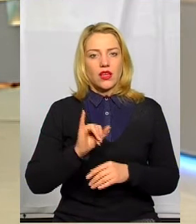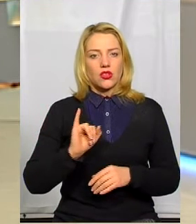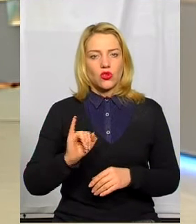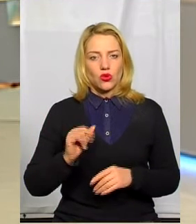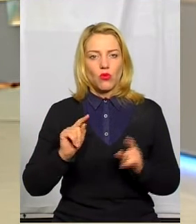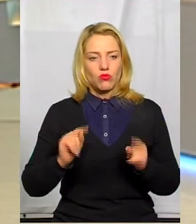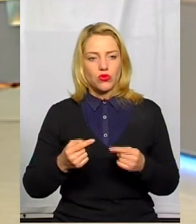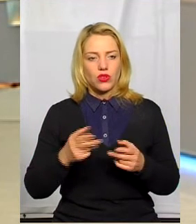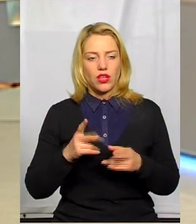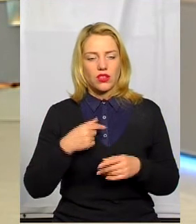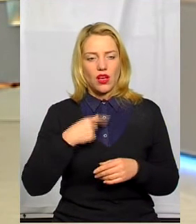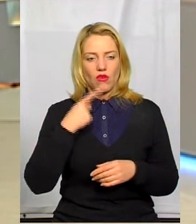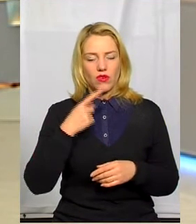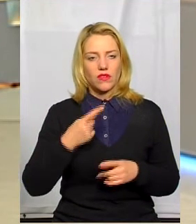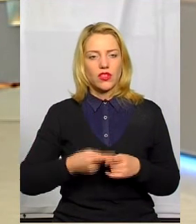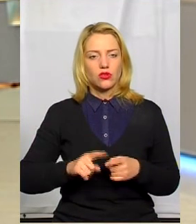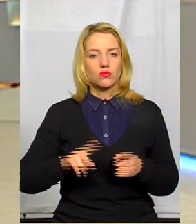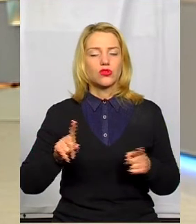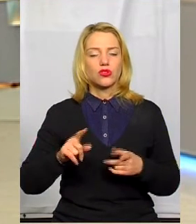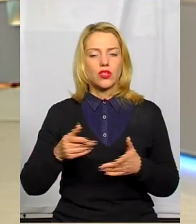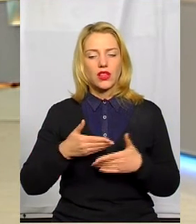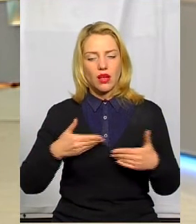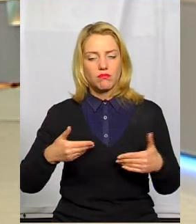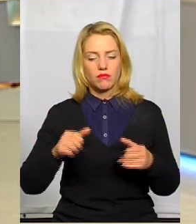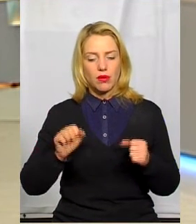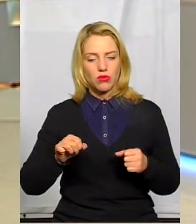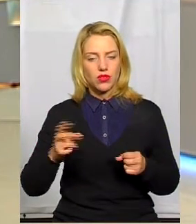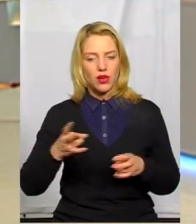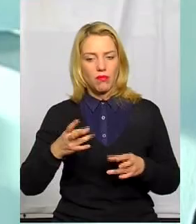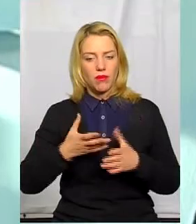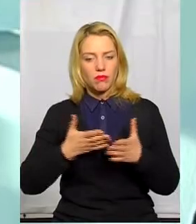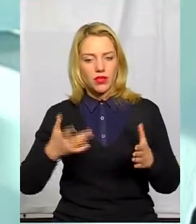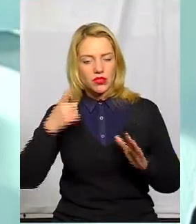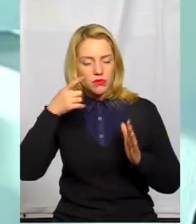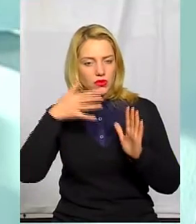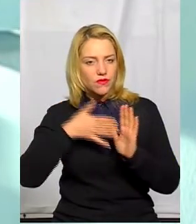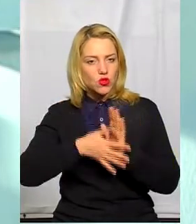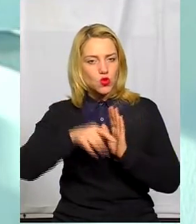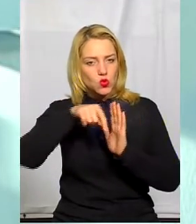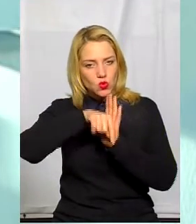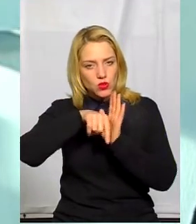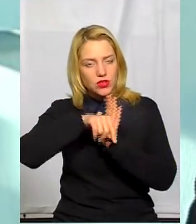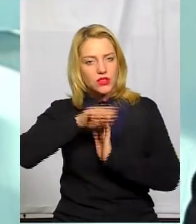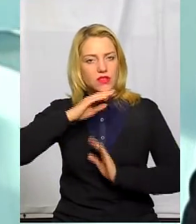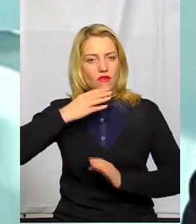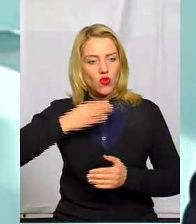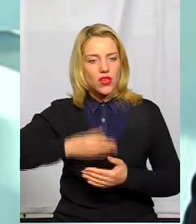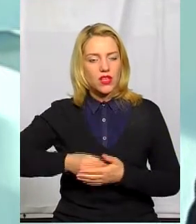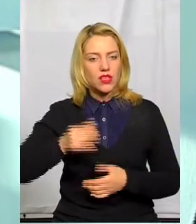тому якраз я і наголошував на тому, що, мабуть, нам потрібно просто глибше проникати в сутність своєї